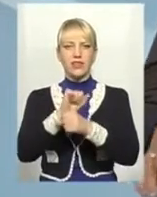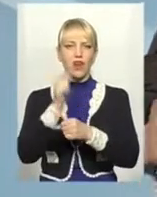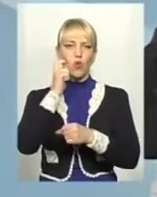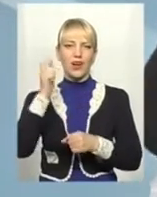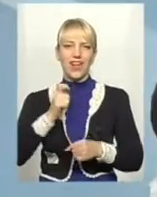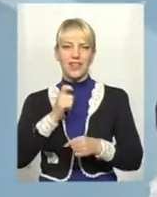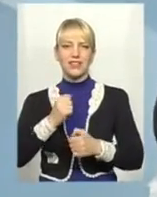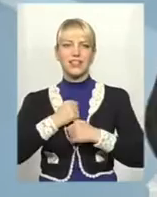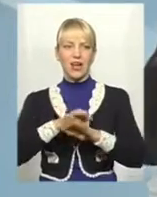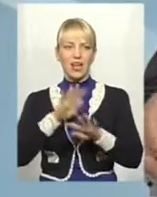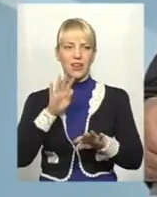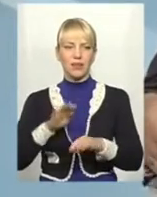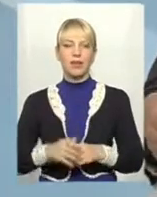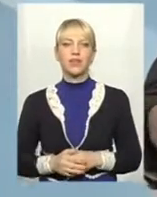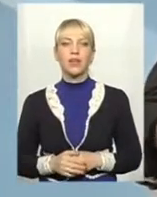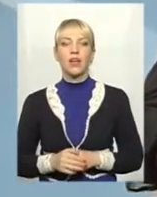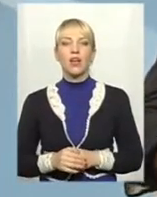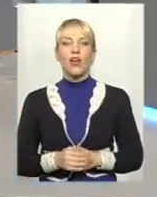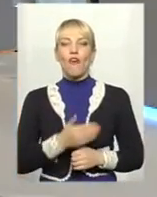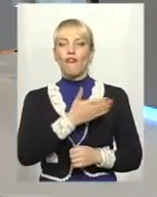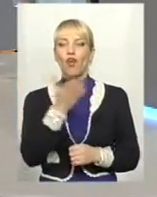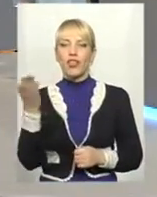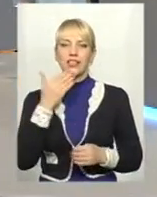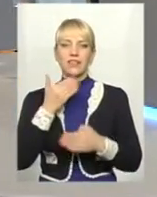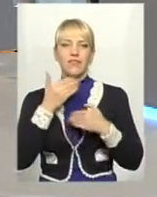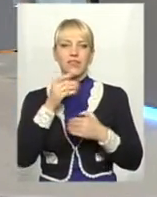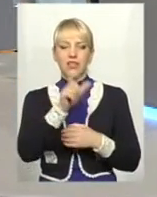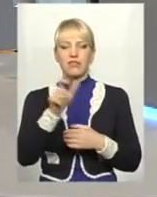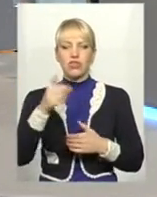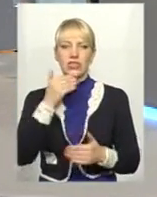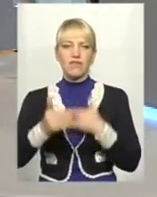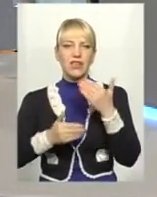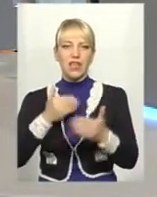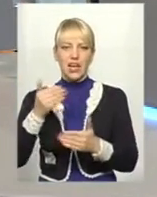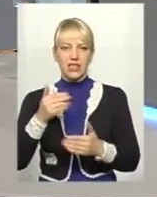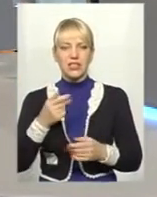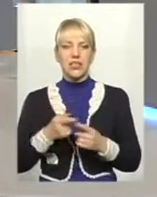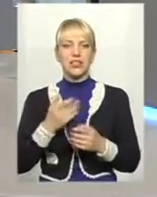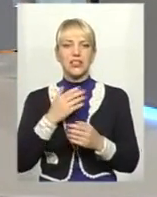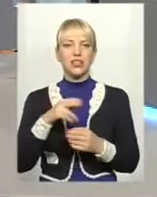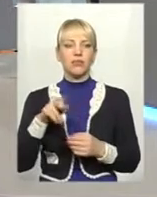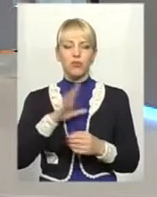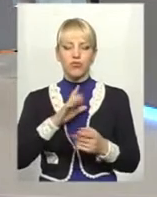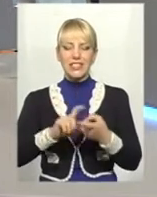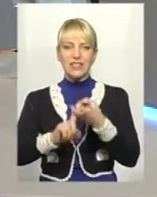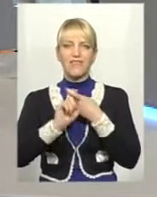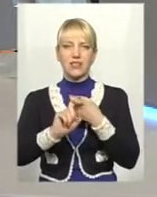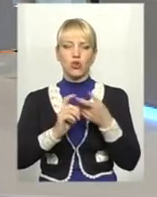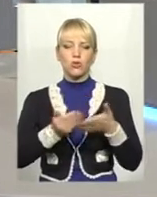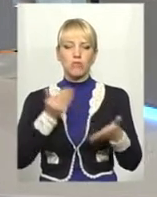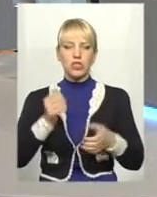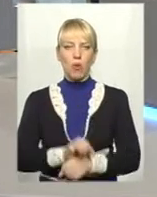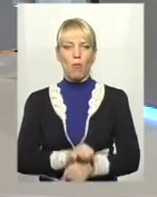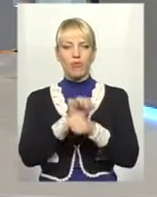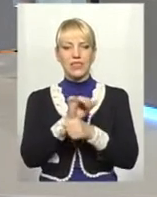командуючи повстанським поділям. Вони зверталися, був взаємозв'язок такий між повстанцями і простими